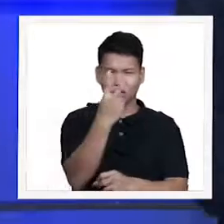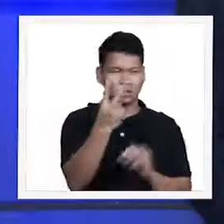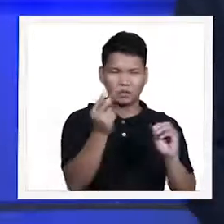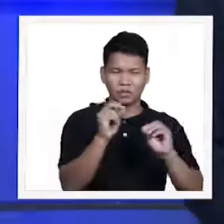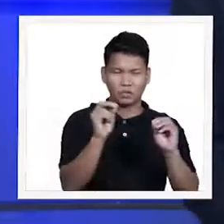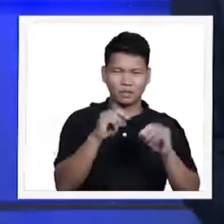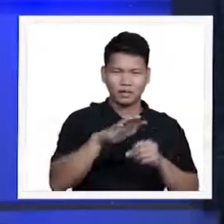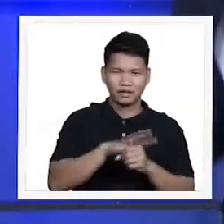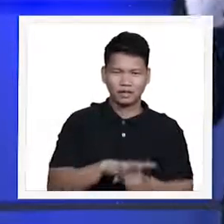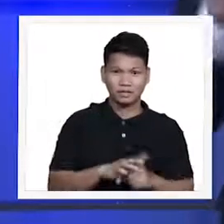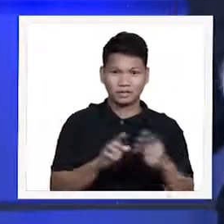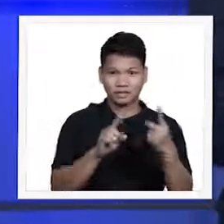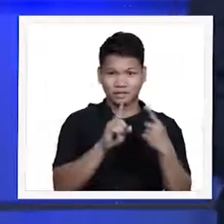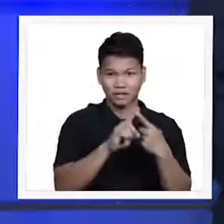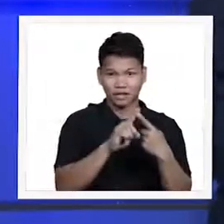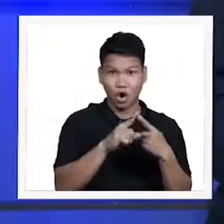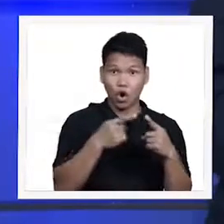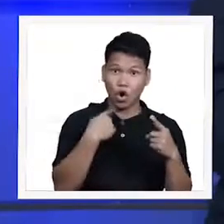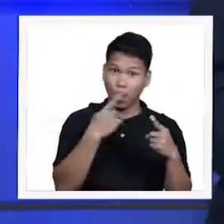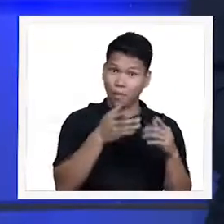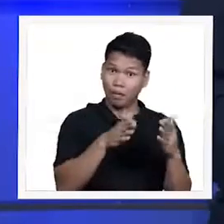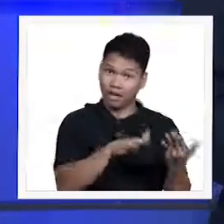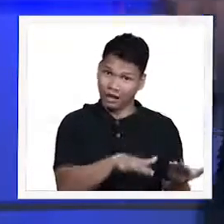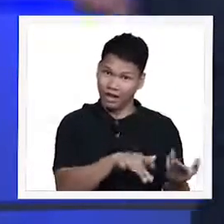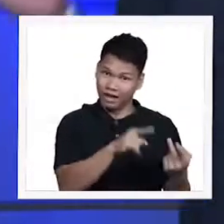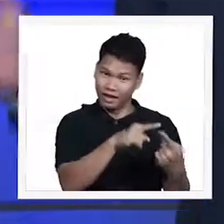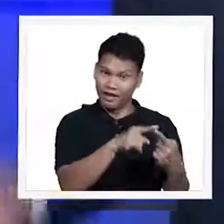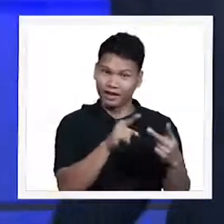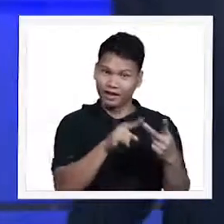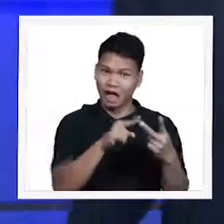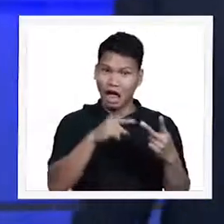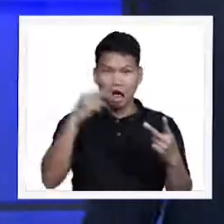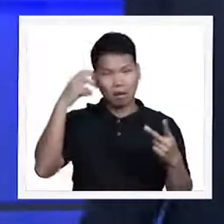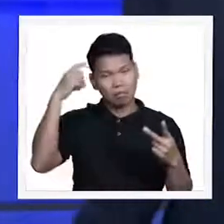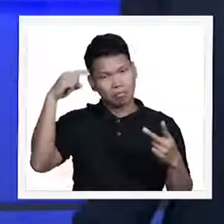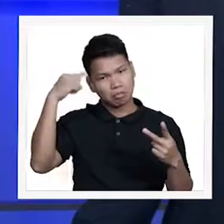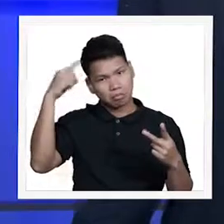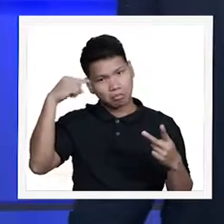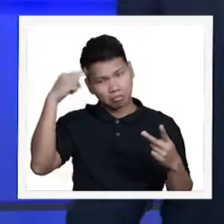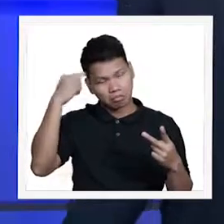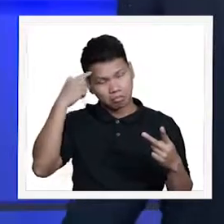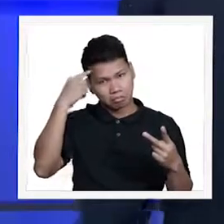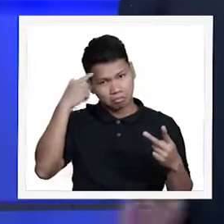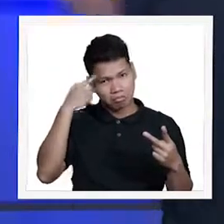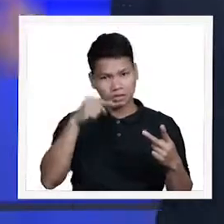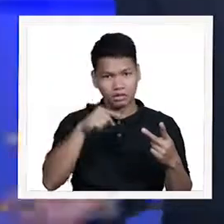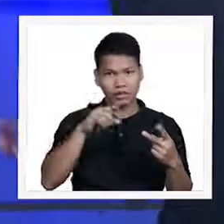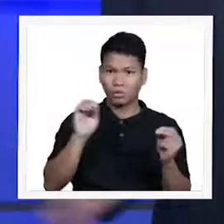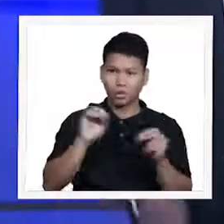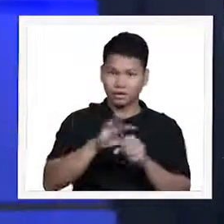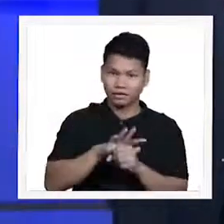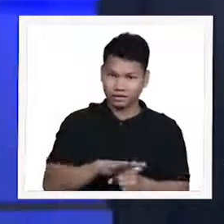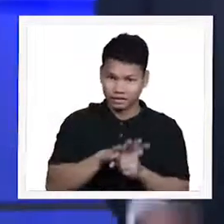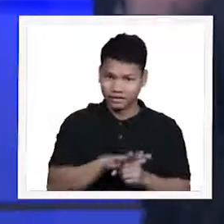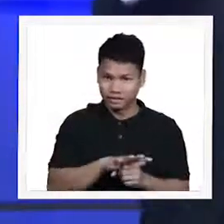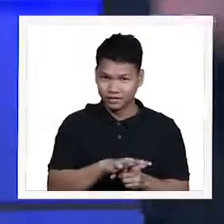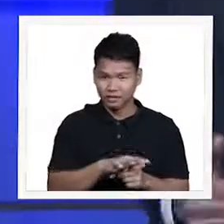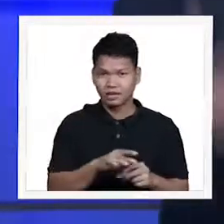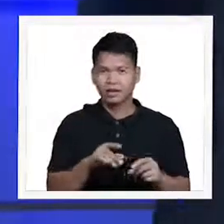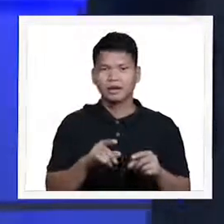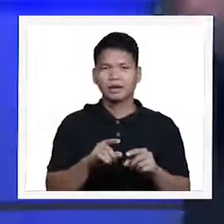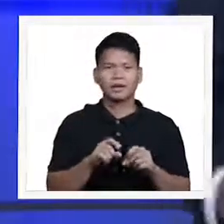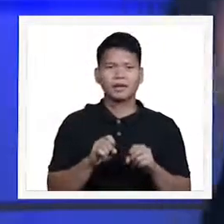yung namatay na, at saka yung may kulang-kulang na pag-iisip. Kung titignan po natin,